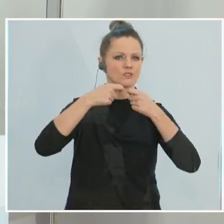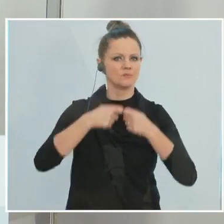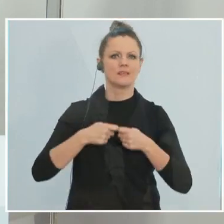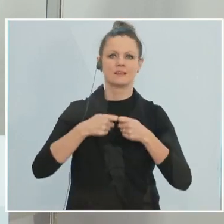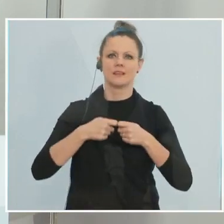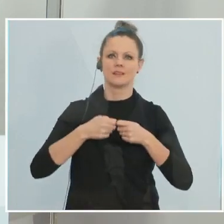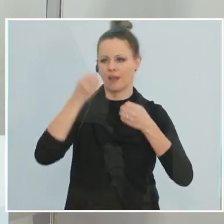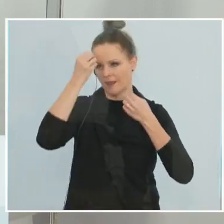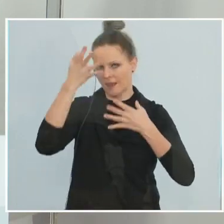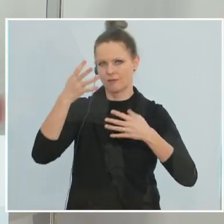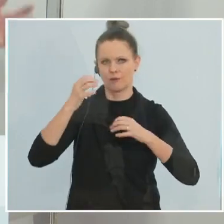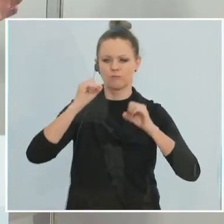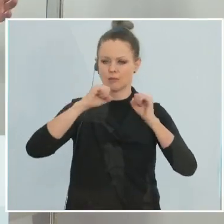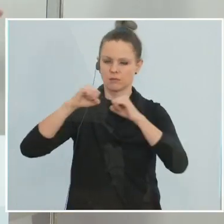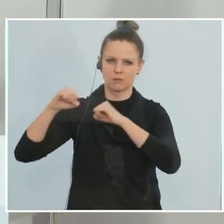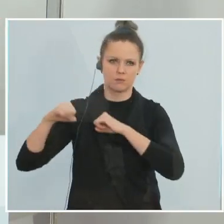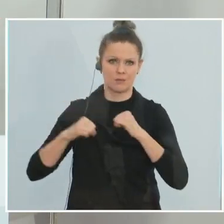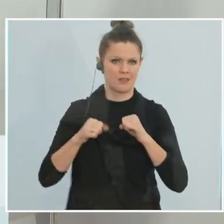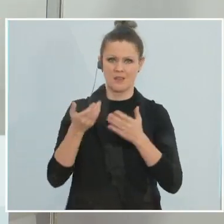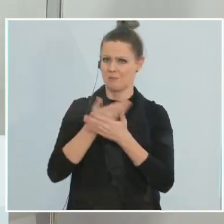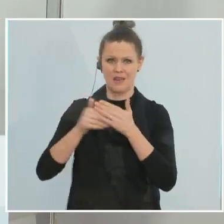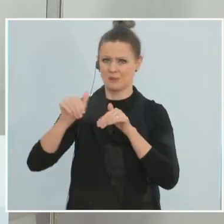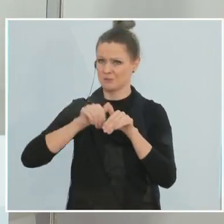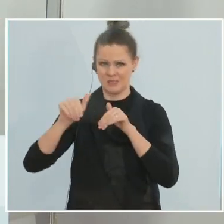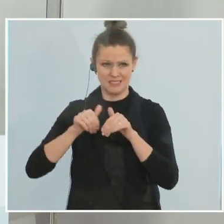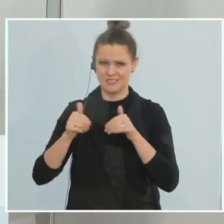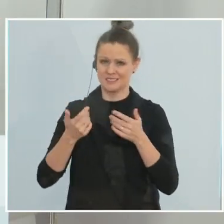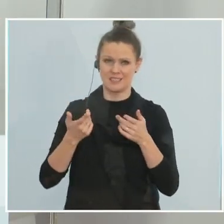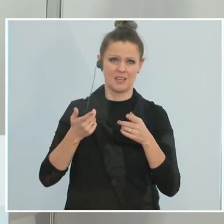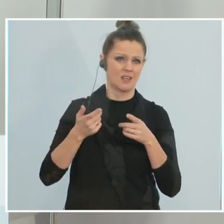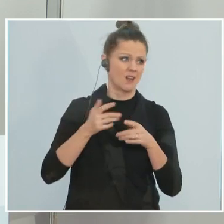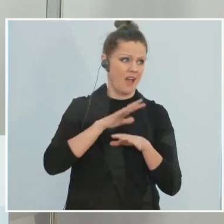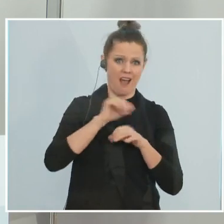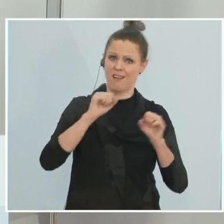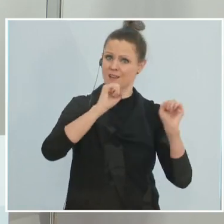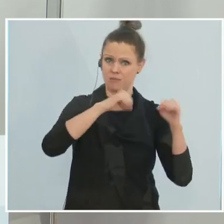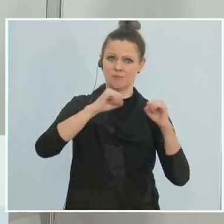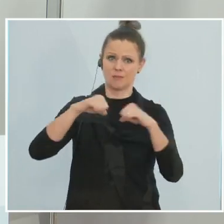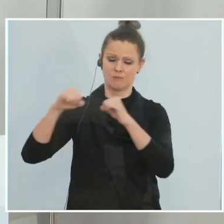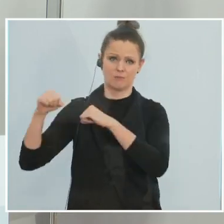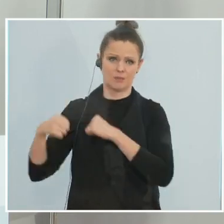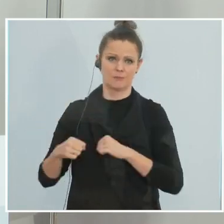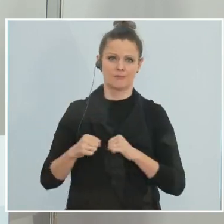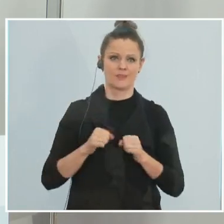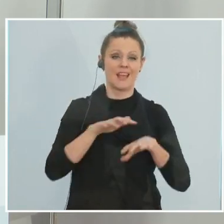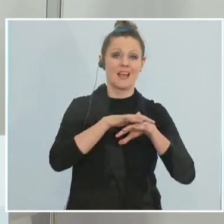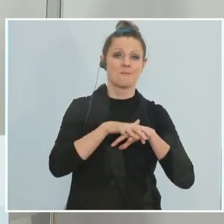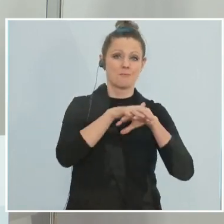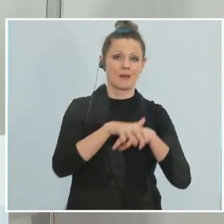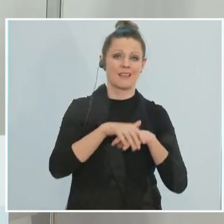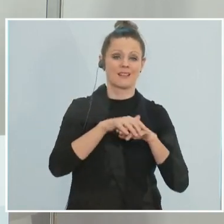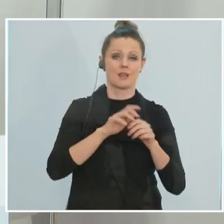und natürlich sind der Bildungsminister und ich genauso wie alle anderen, auch abgestimmt. Die Britenmutation hat die